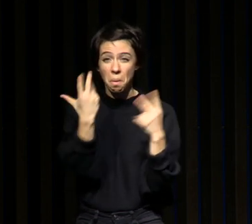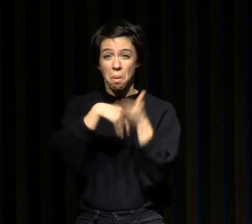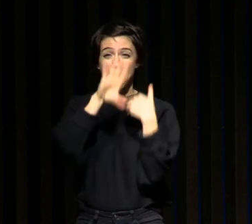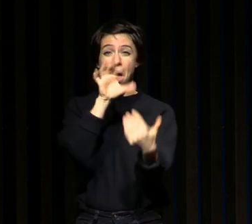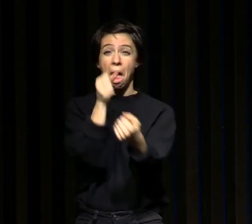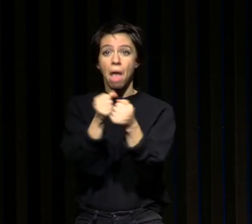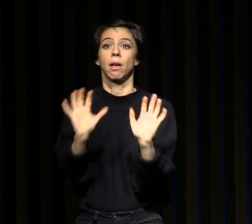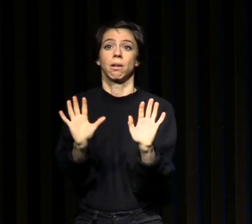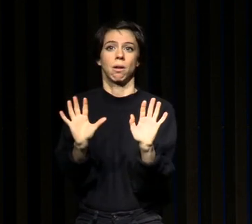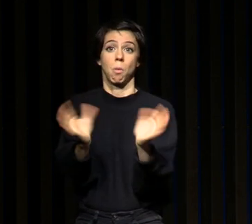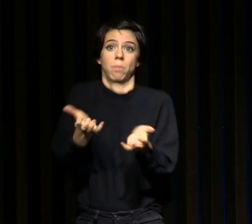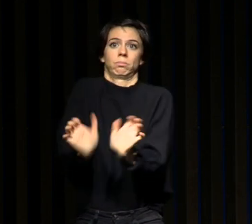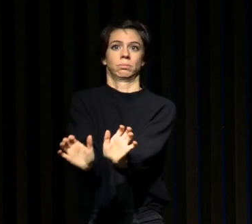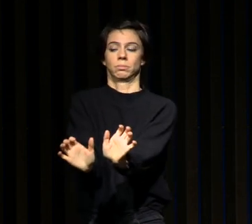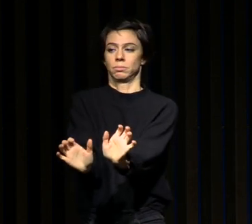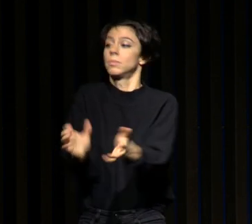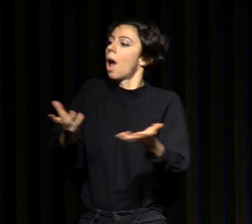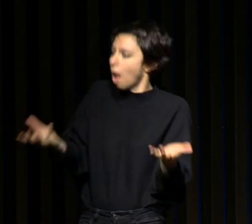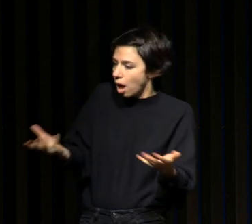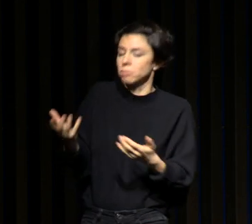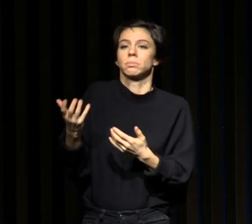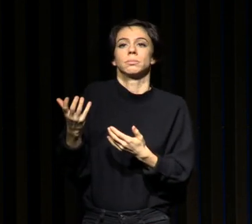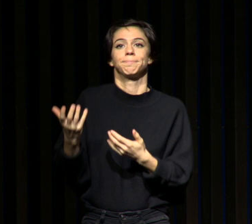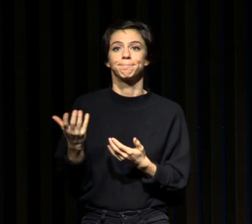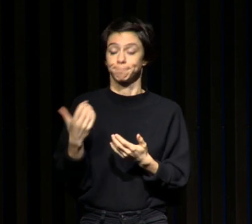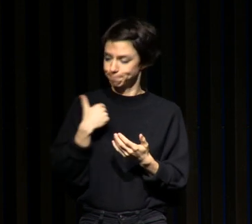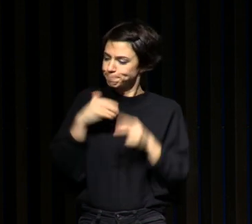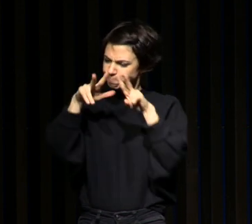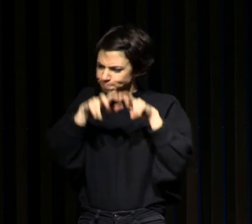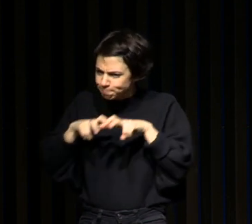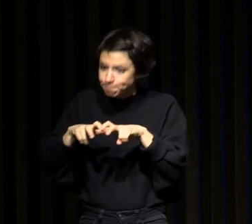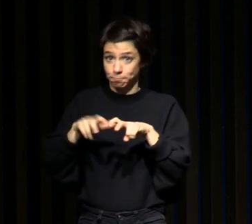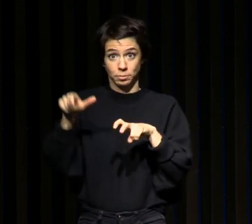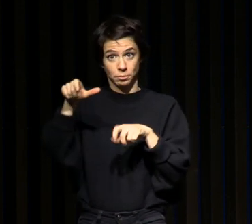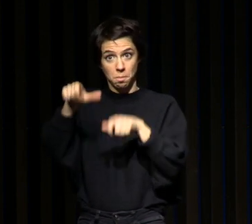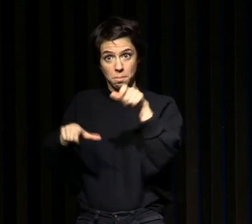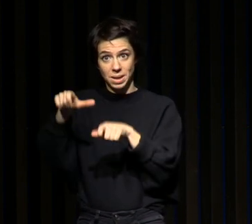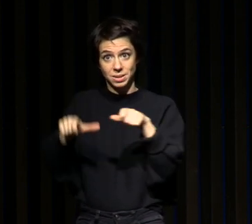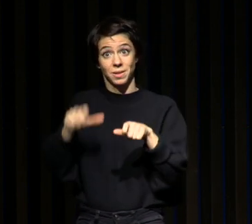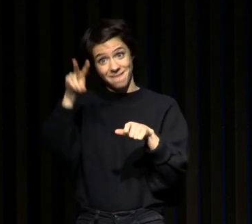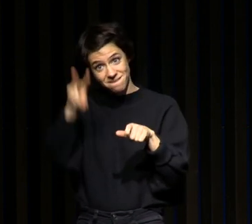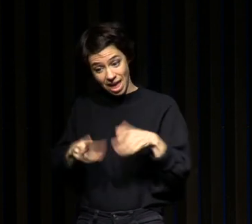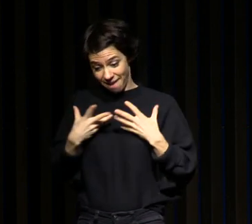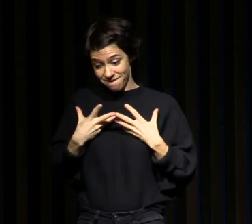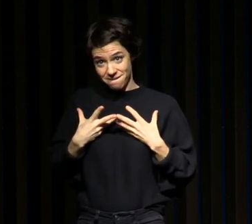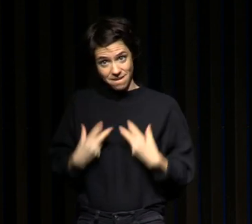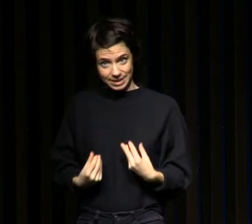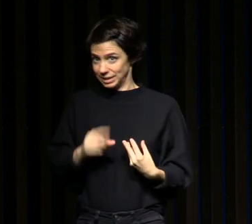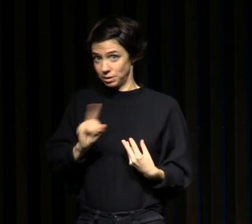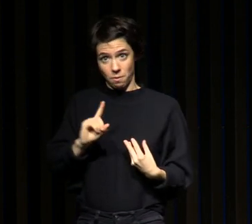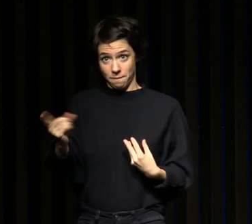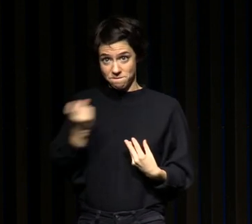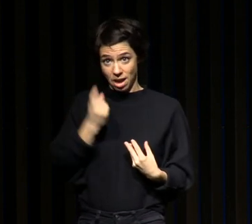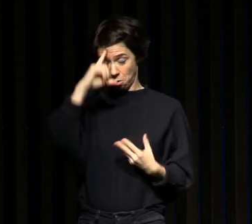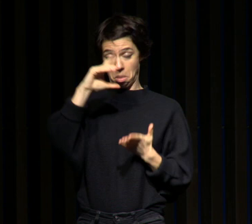assez simple.'est en fait « Pourquoi est que ces gens s'endorment ? » Puisque manifestement, ce n'était pas un problème de fatigue, mais c'était un problème de somnolence.